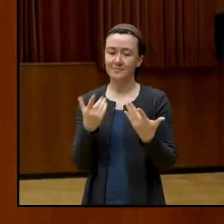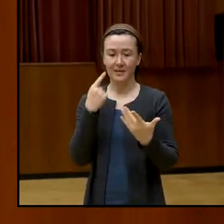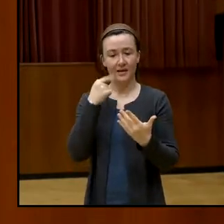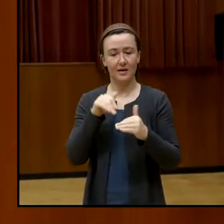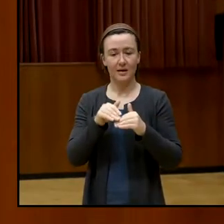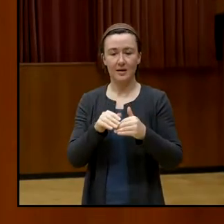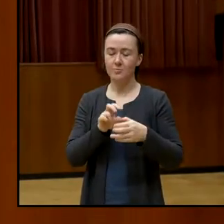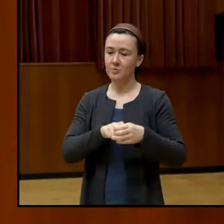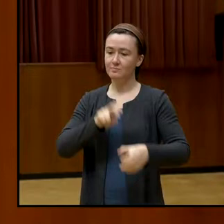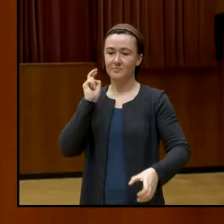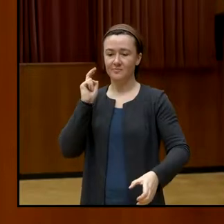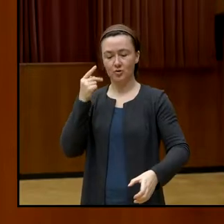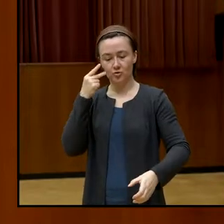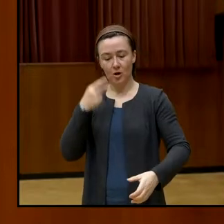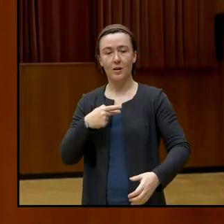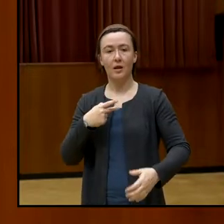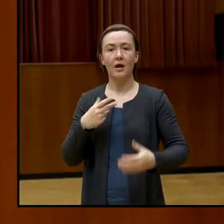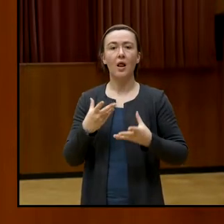kann für mich eine Lösung sein?